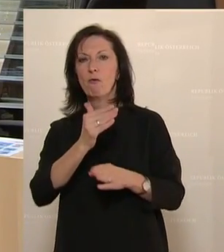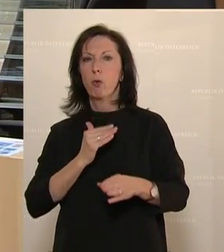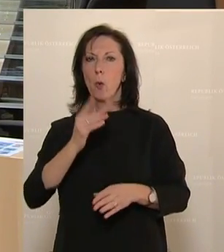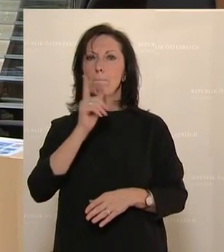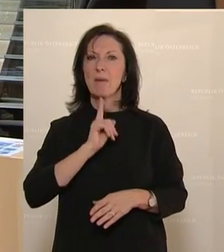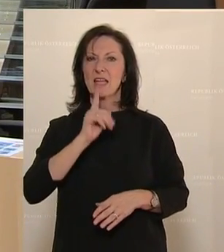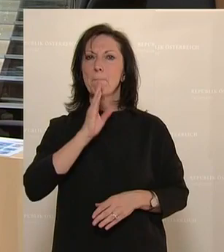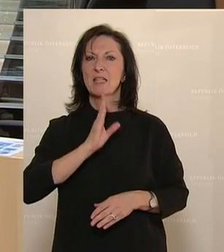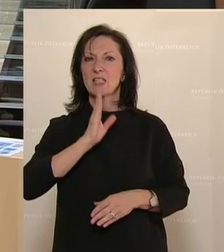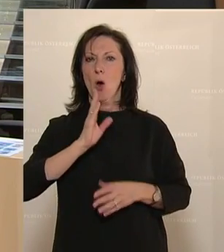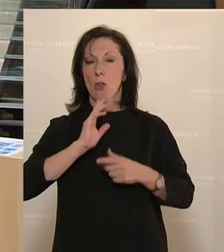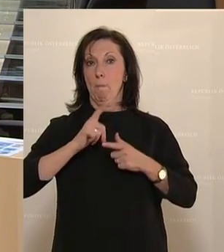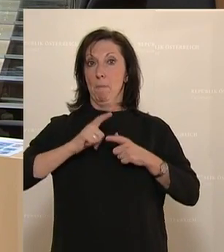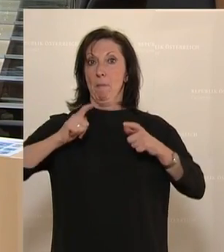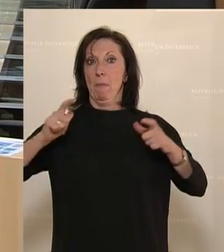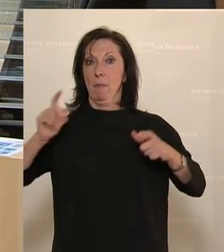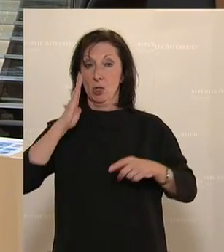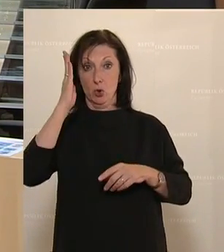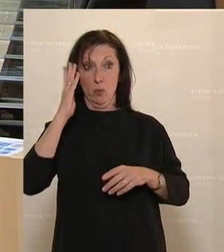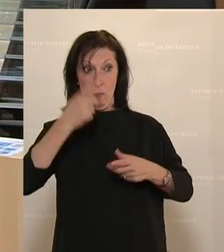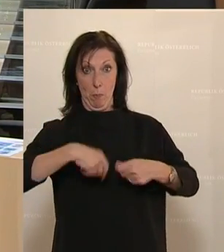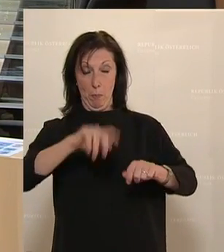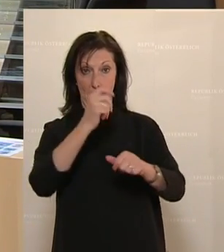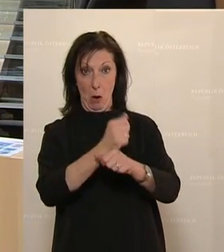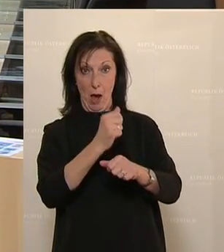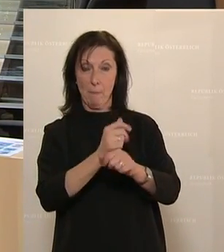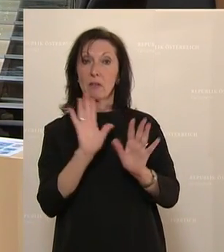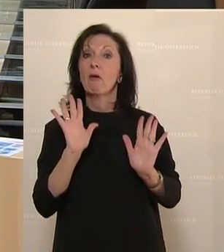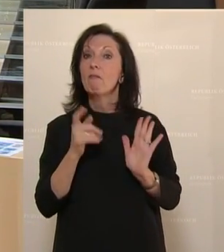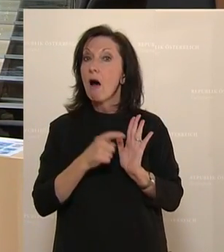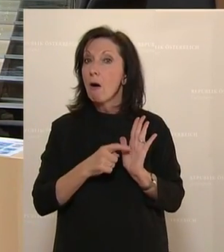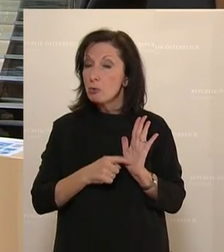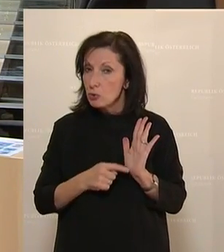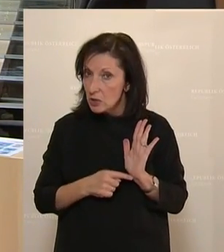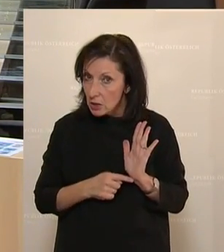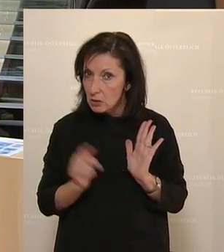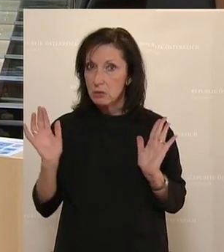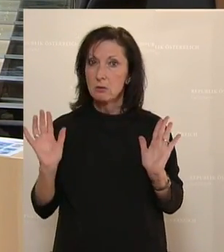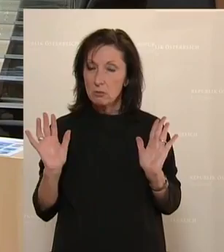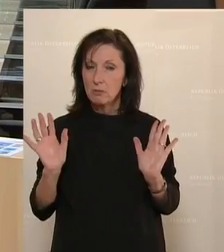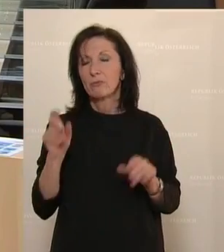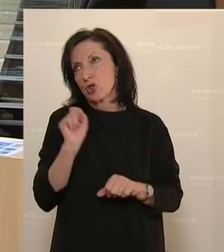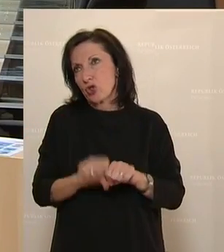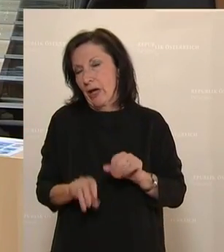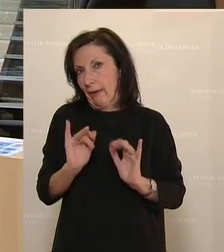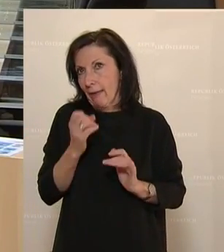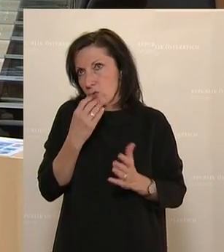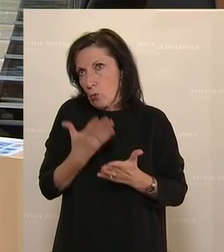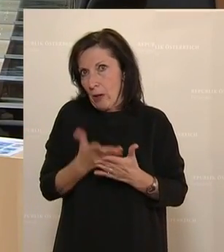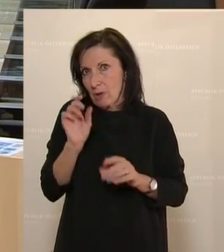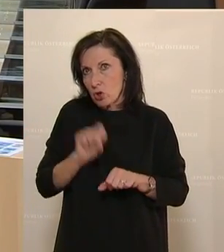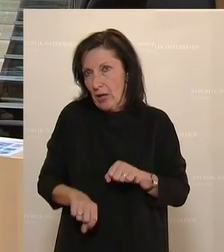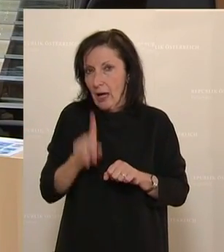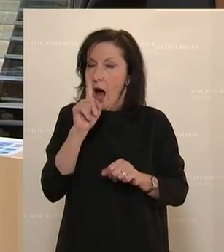Künftig können Bauarbeiter unter Voraussetzungen, unter zugegebenermaßen strengen Voraussetzungen, aber unter